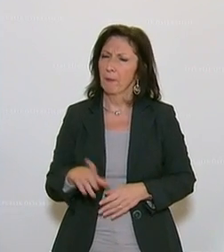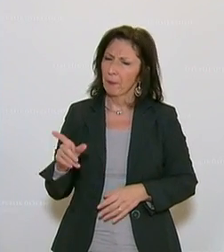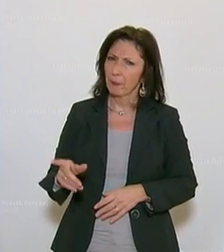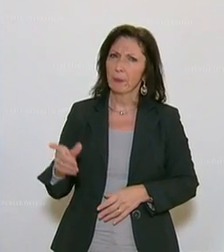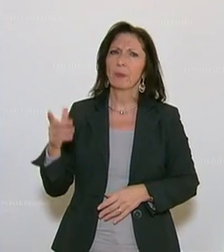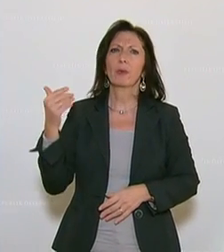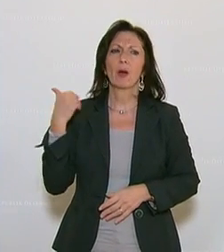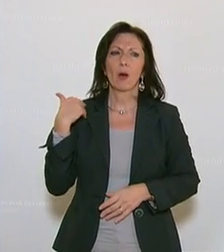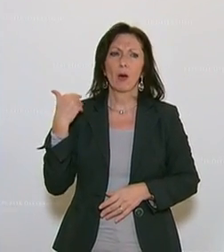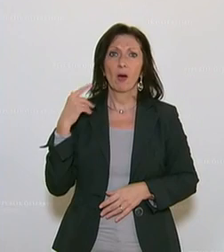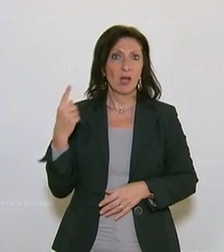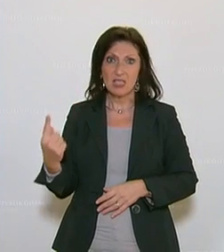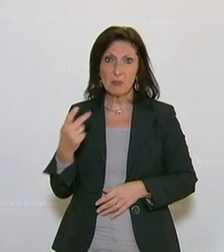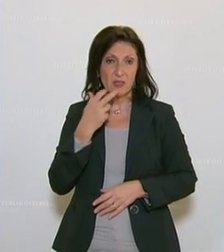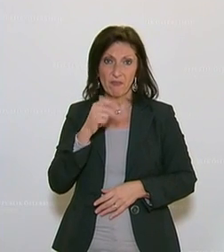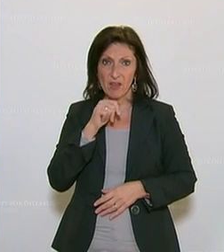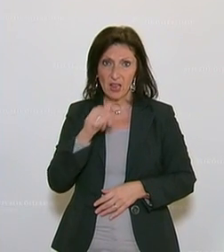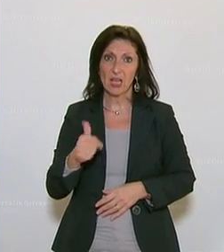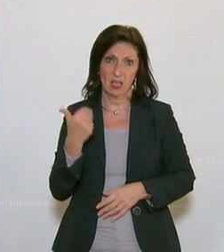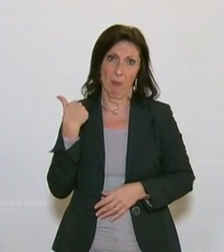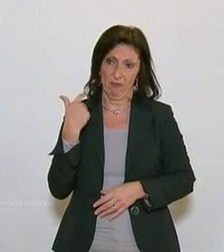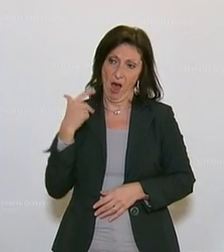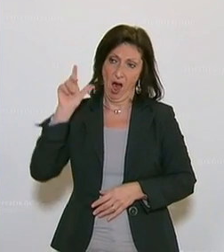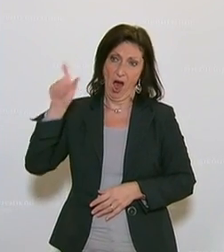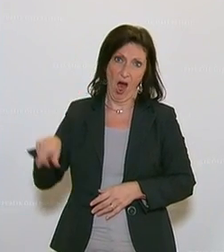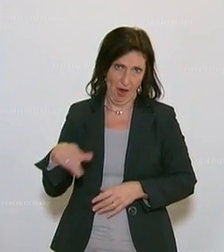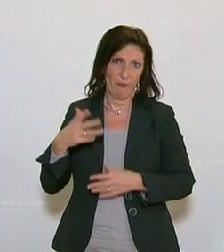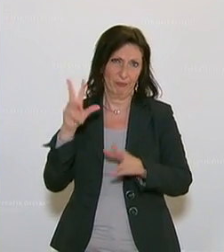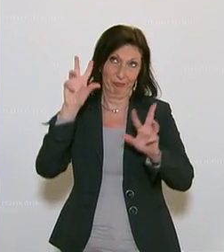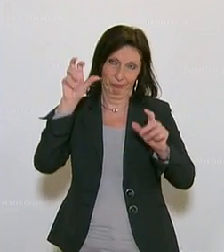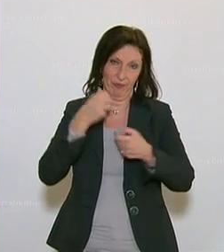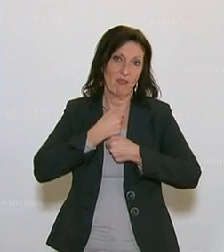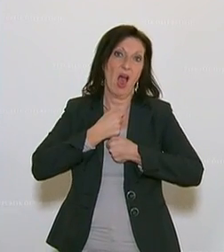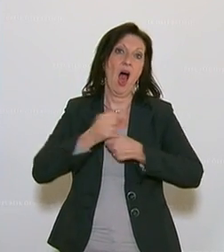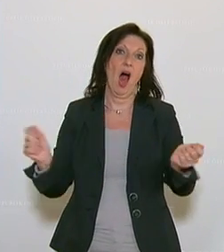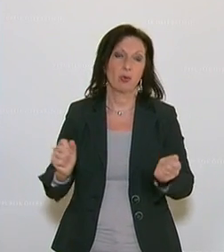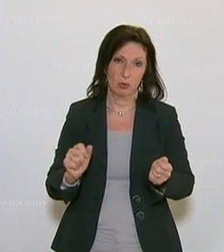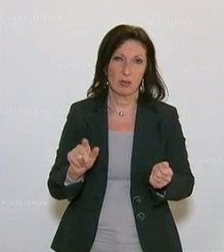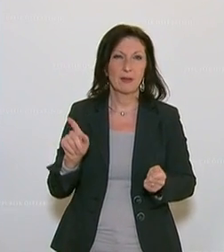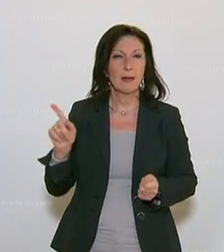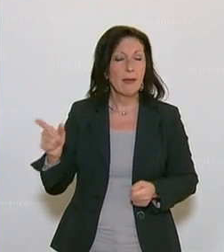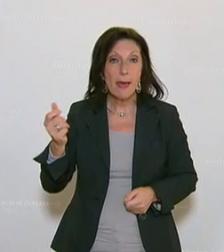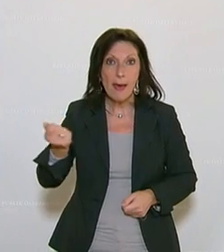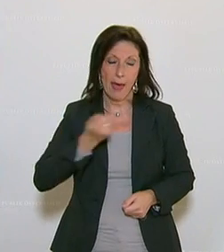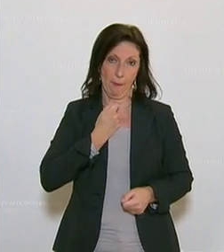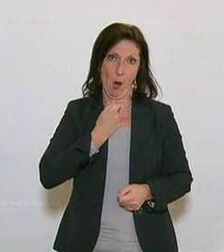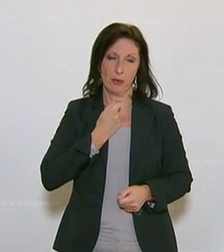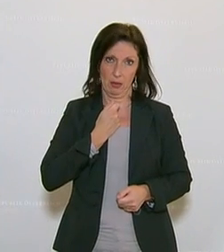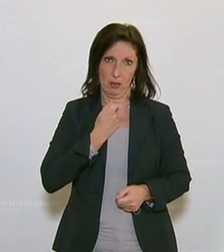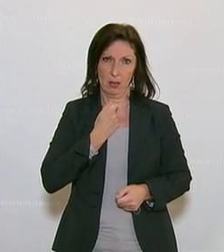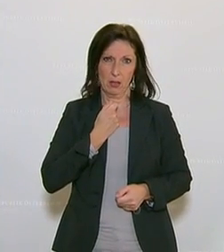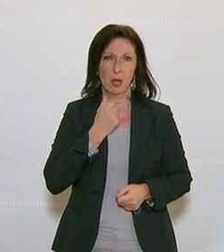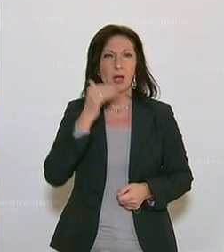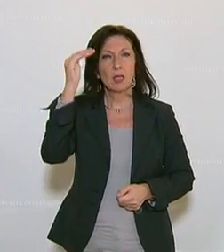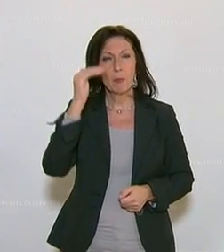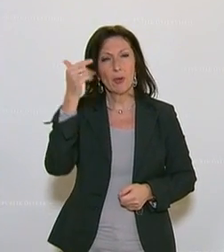Outing gegen seinen Willen vorgenommen. Der Bub wurde in den Tod getrieben. Die Behörden haben damals